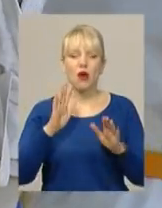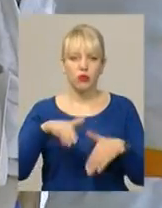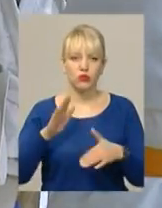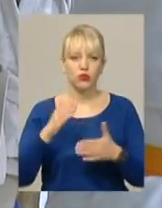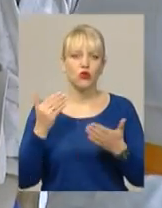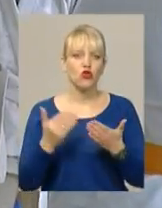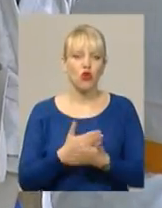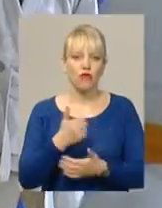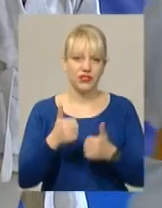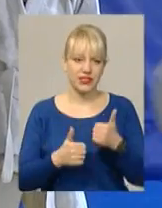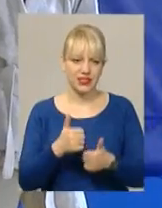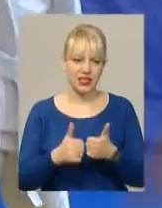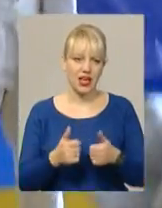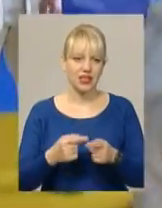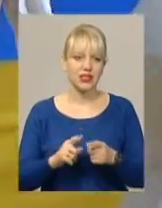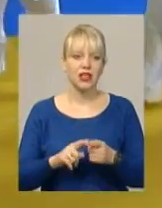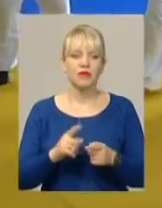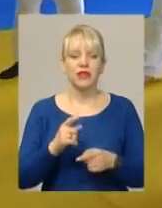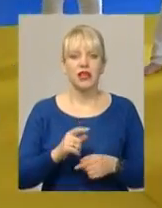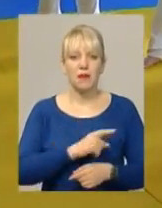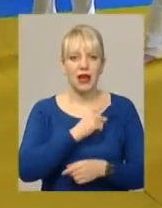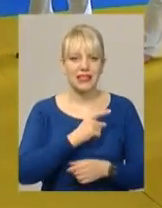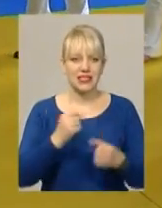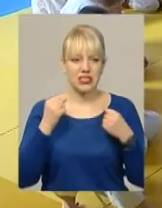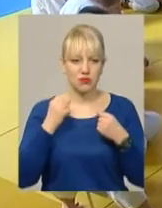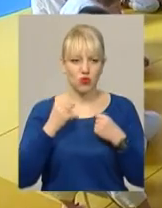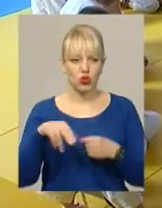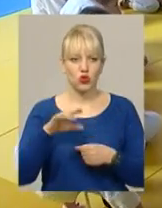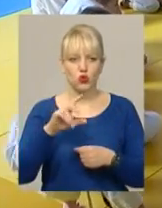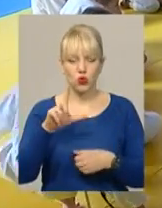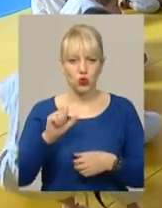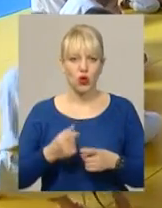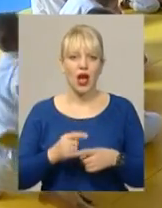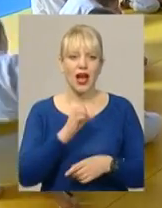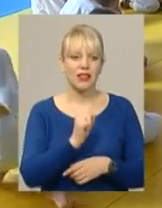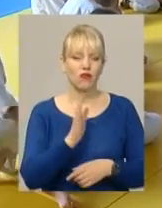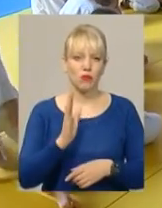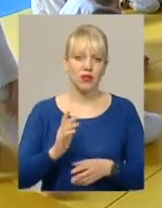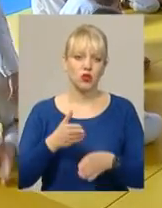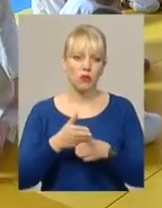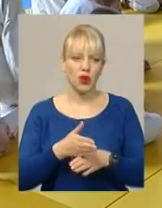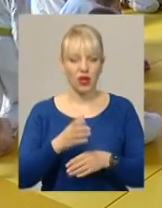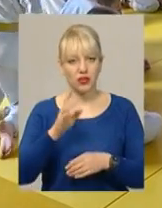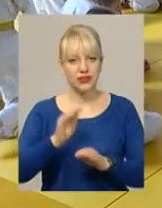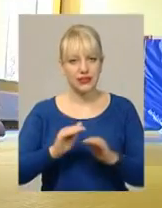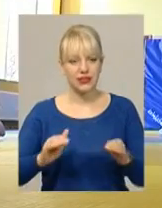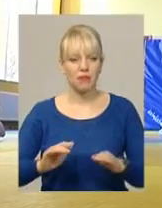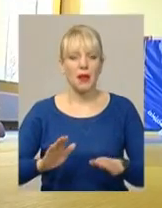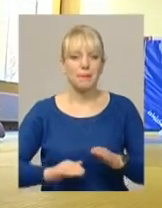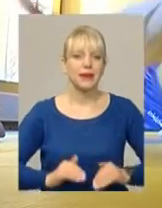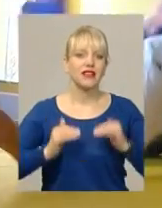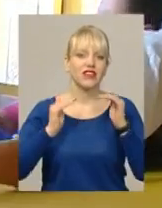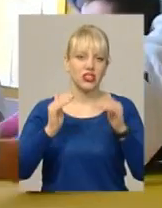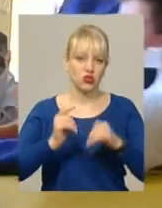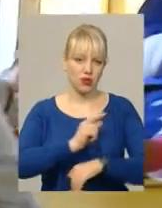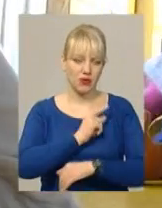старти. Одна із нечисленних на Хмельниччині майстрів спорту з дзюдо, а нині студентка Анастасія Грублевська, допомагає юнакам підвищувати майстерність. Дівчина